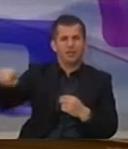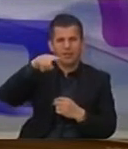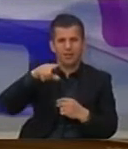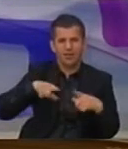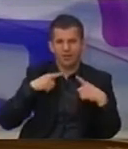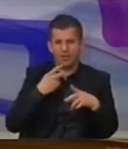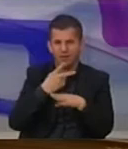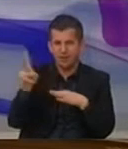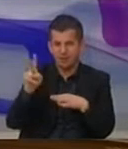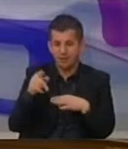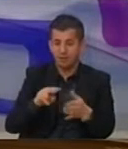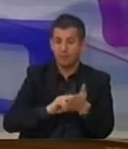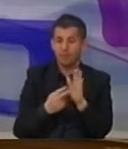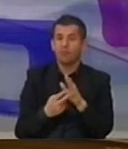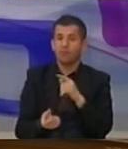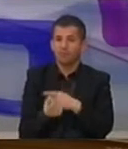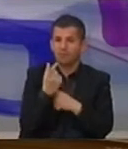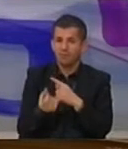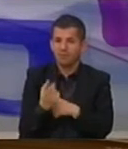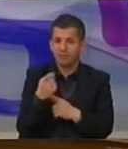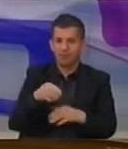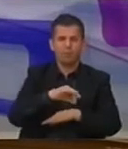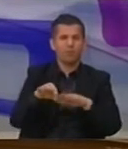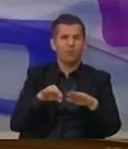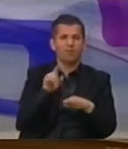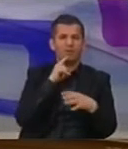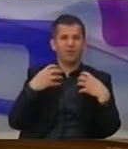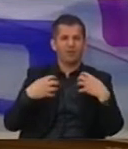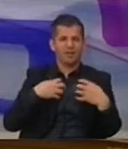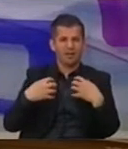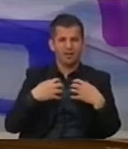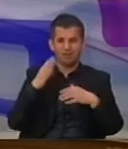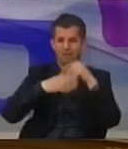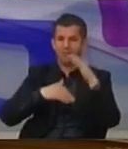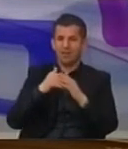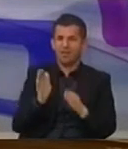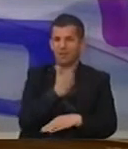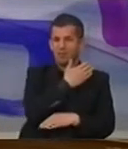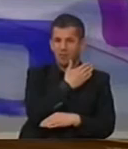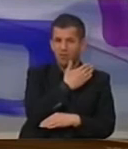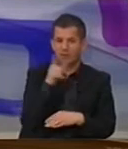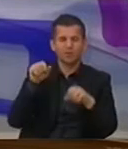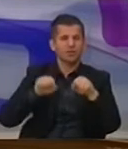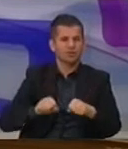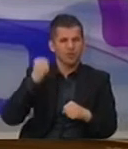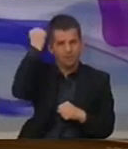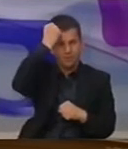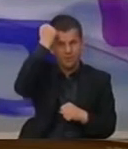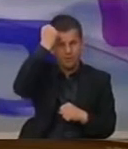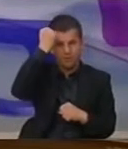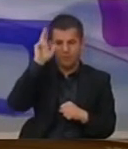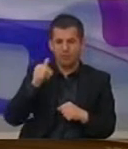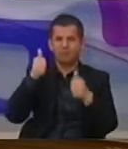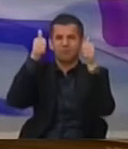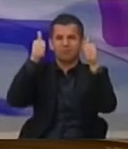Pas problemet të theksuara në projektin e me hershen të teatrit operas dhe baletit Ibrahim Rugova, qeveria Republikës e Kosovës do të